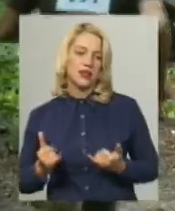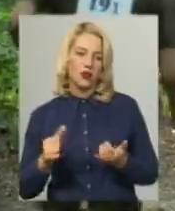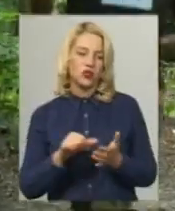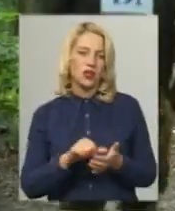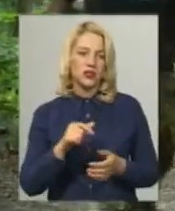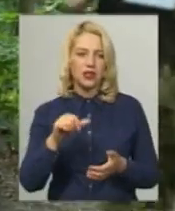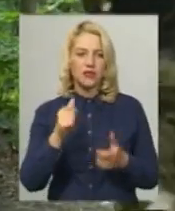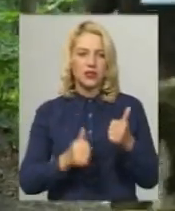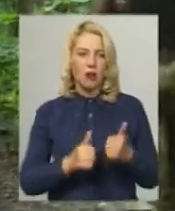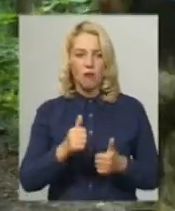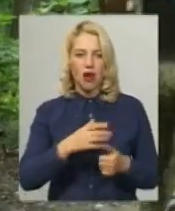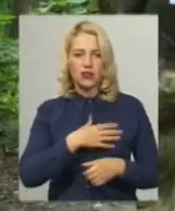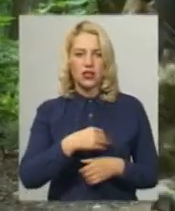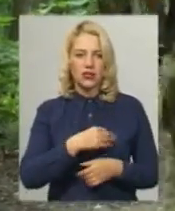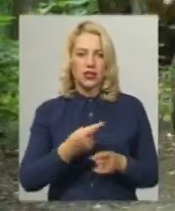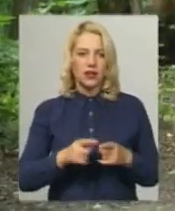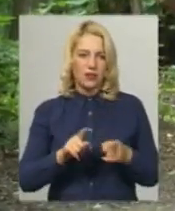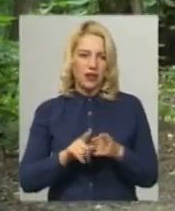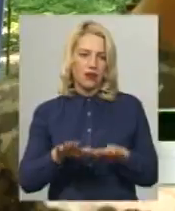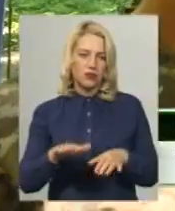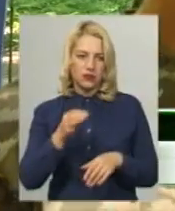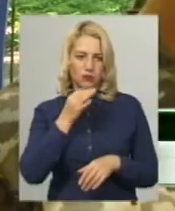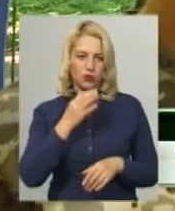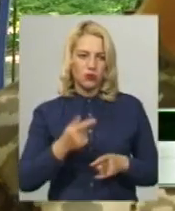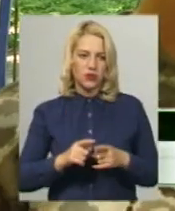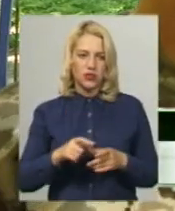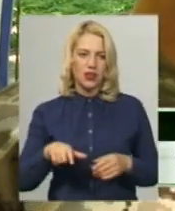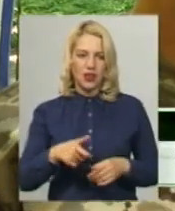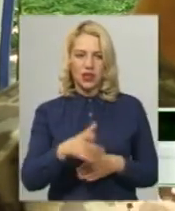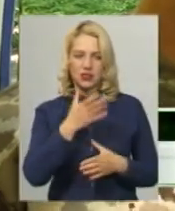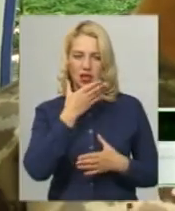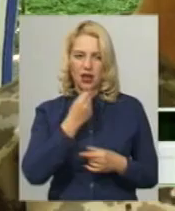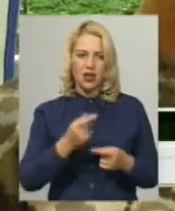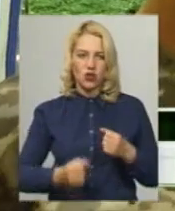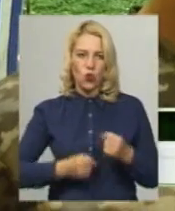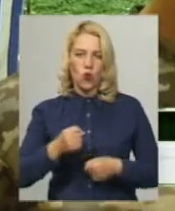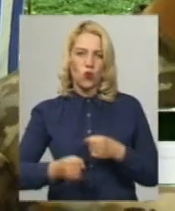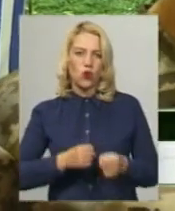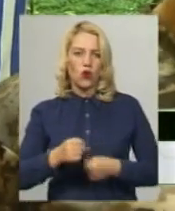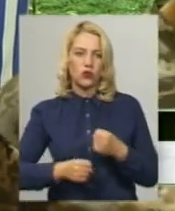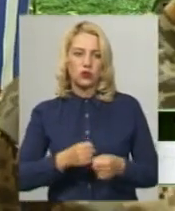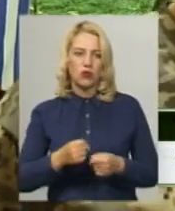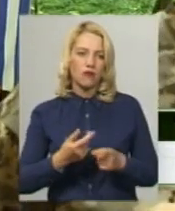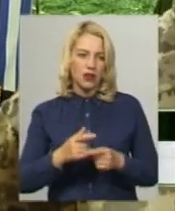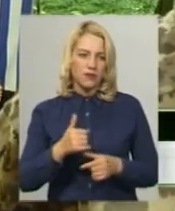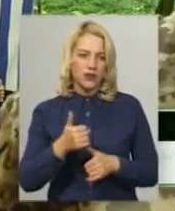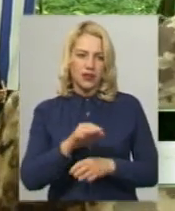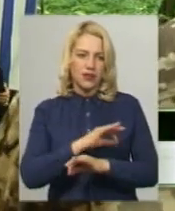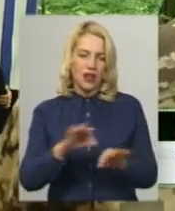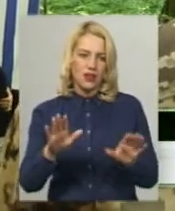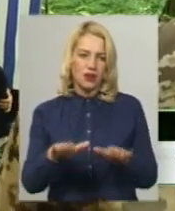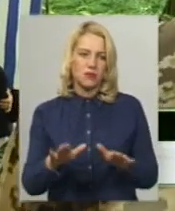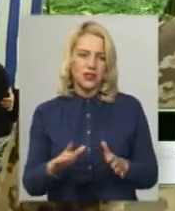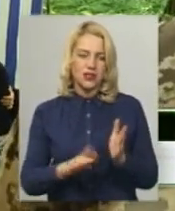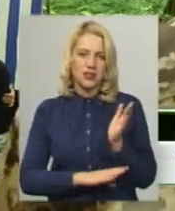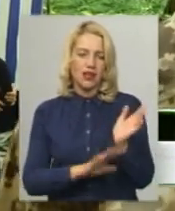Майзі Львова Ігора Галетія така локація до вподоби. Траса дуже гарна, якраз Кросова, можна сказати, ідеальне місце